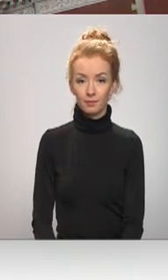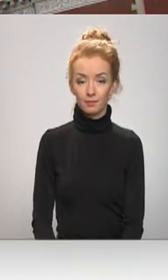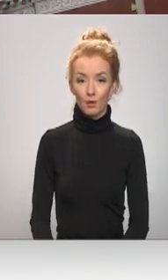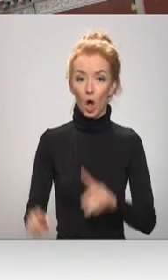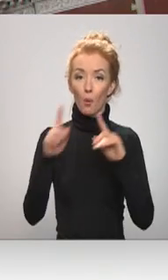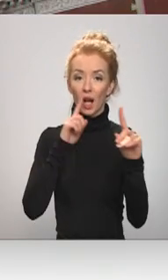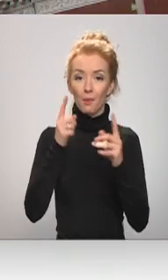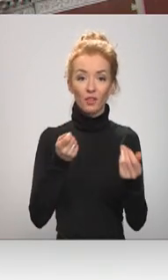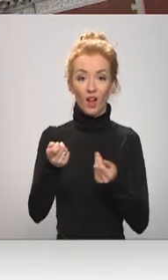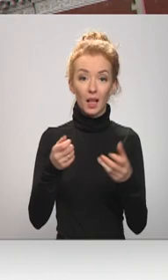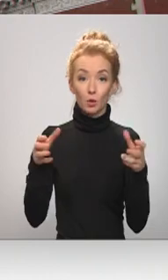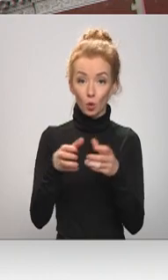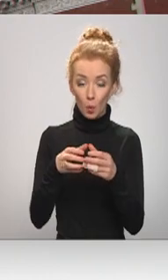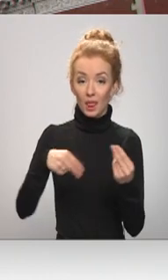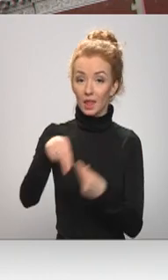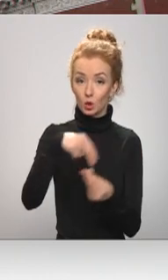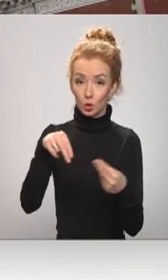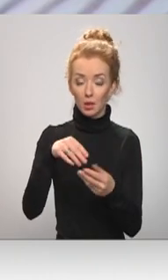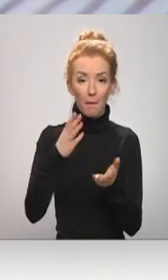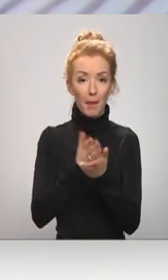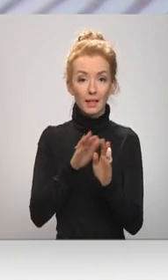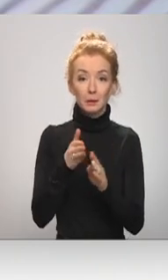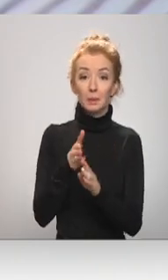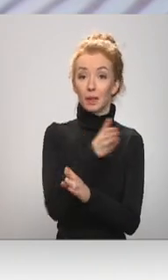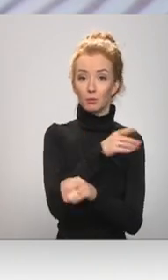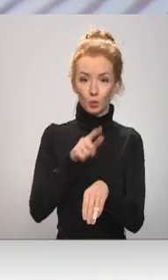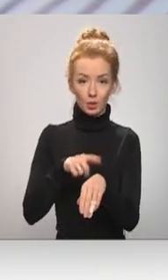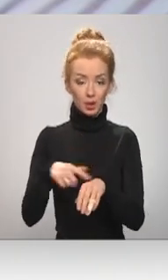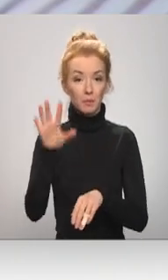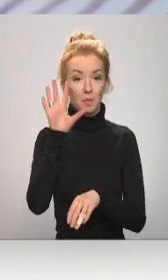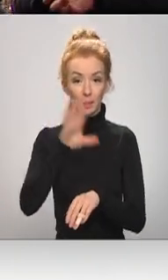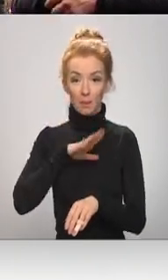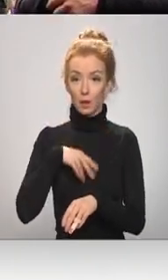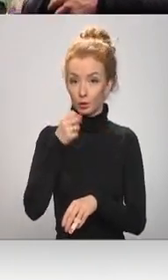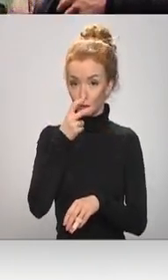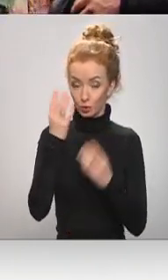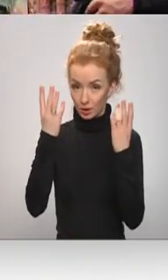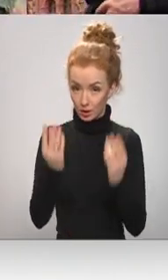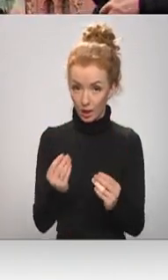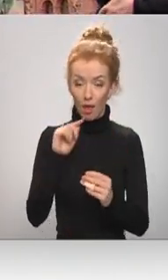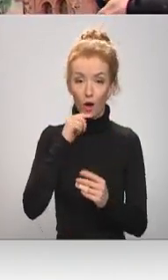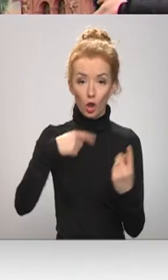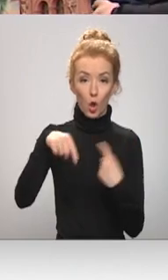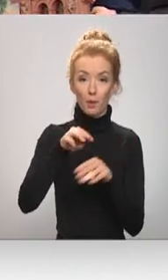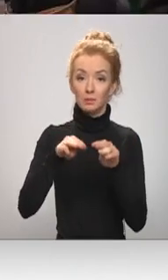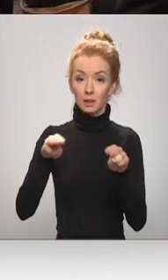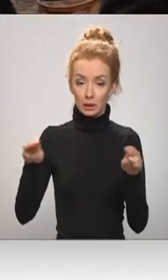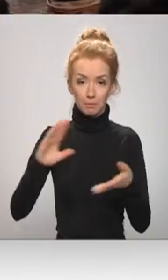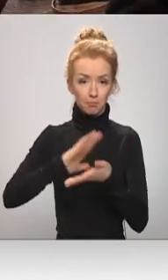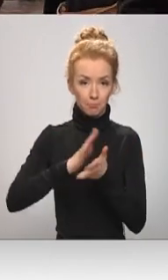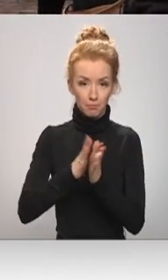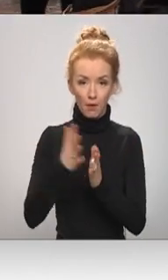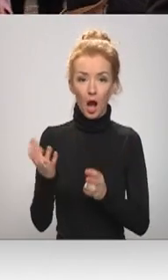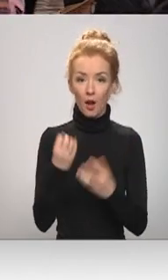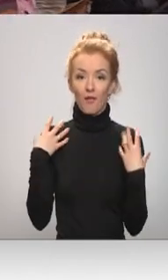Operatīvās vadības grupas diskusijas beidzās īsi pirms pulkstens 500 pēcpusdienā. Ekonomikas ministrijai izdevies vienoties ar